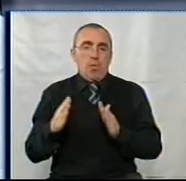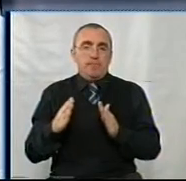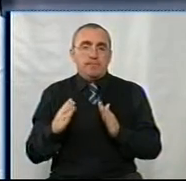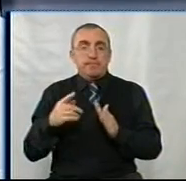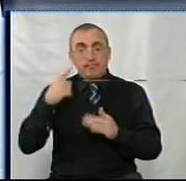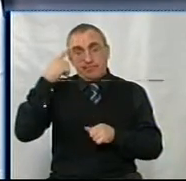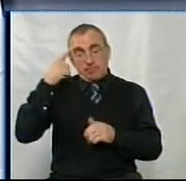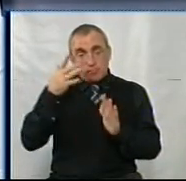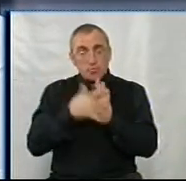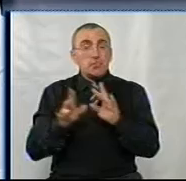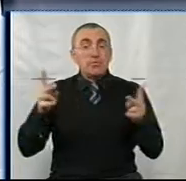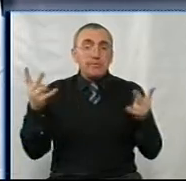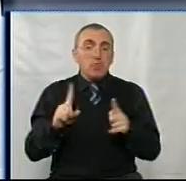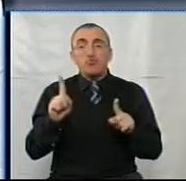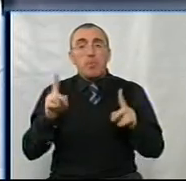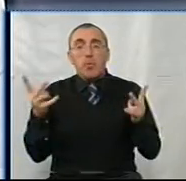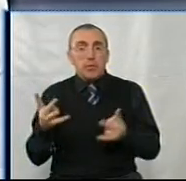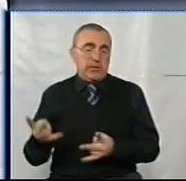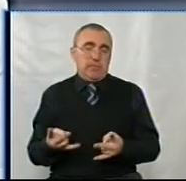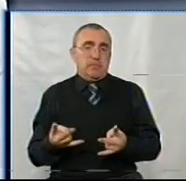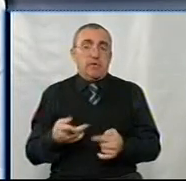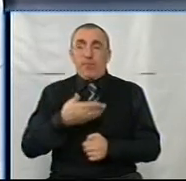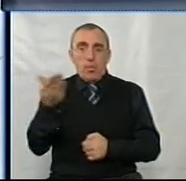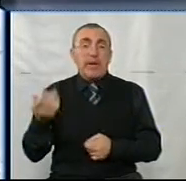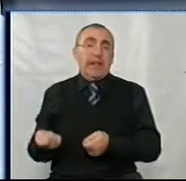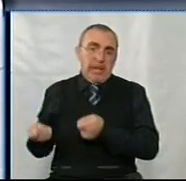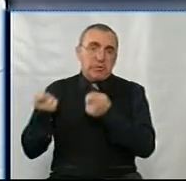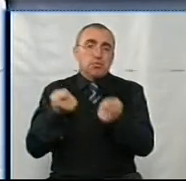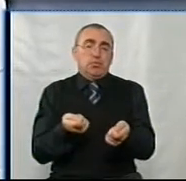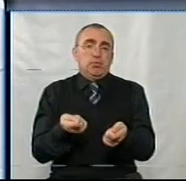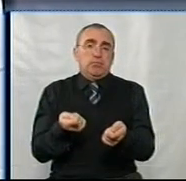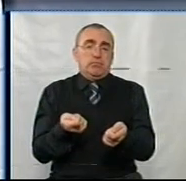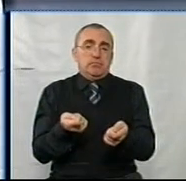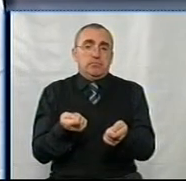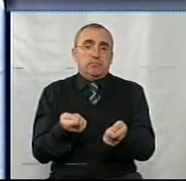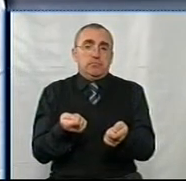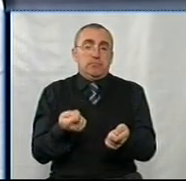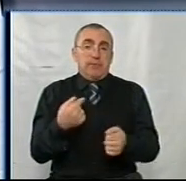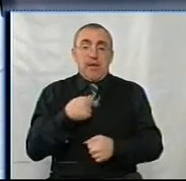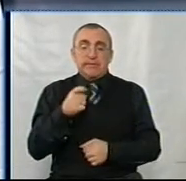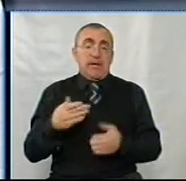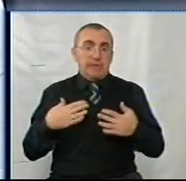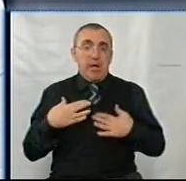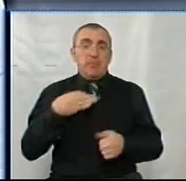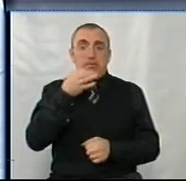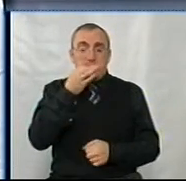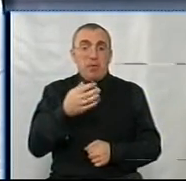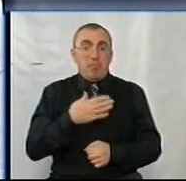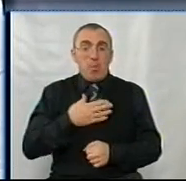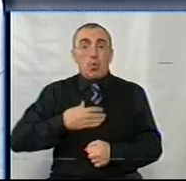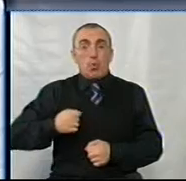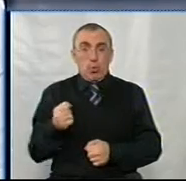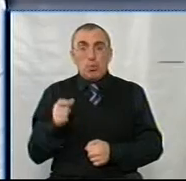розуміють, що треба, щось потрібне. щось, так. Так. І вони несуть. Я за себе скажу, що мої